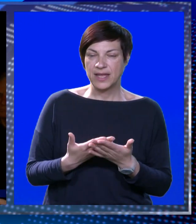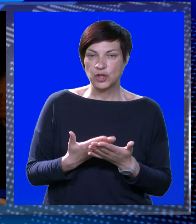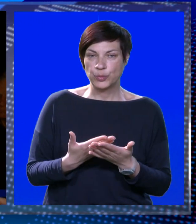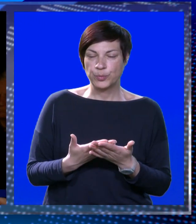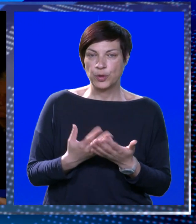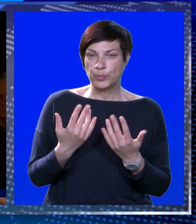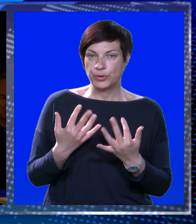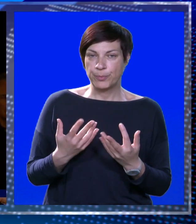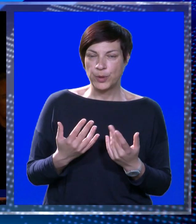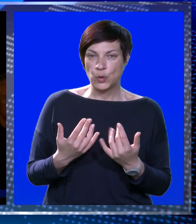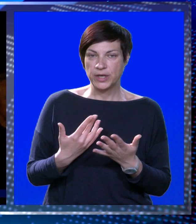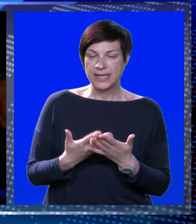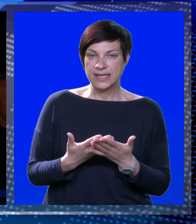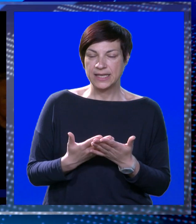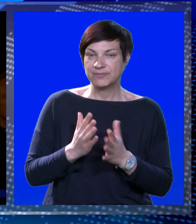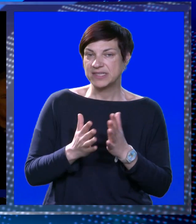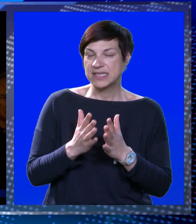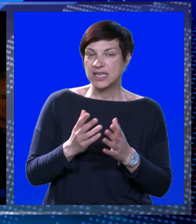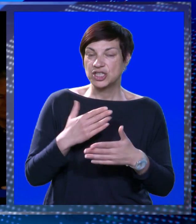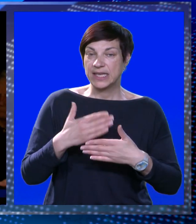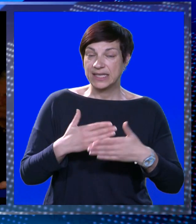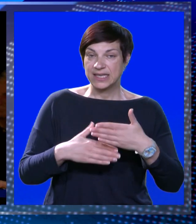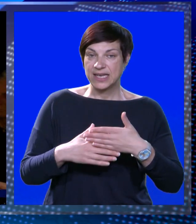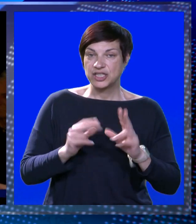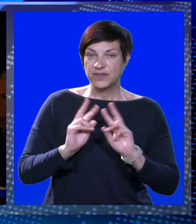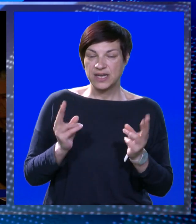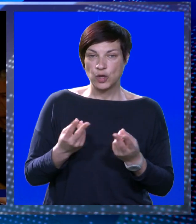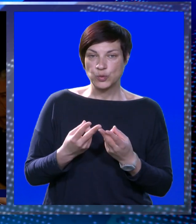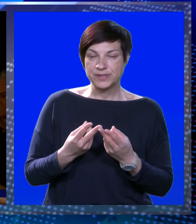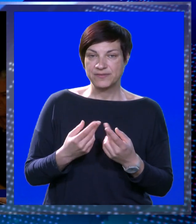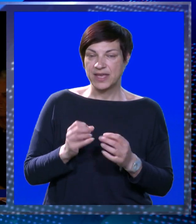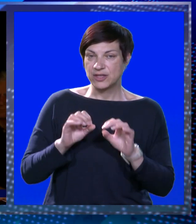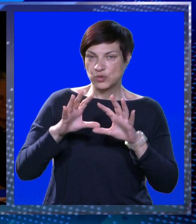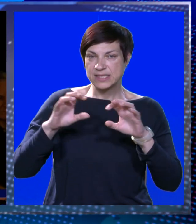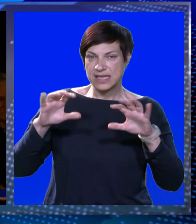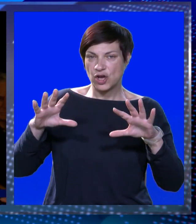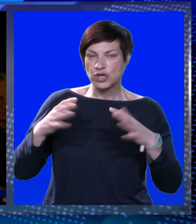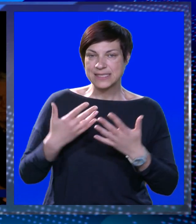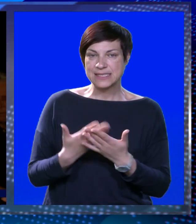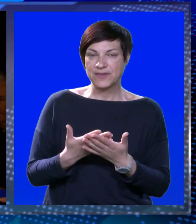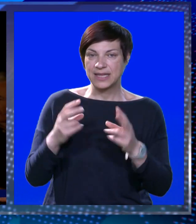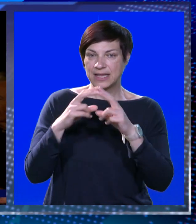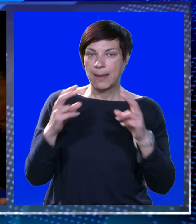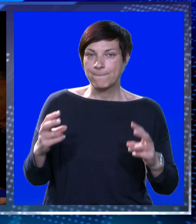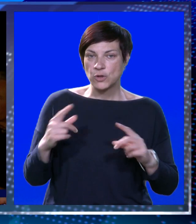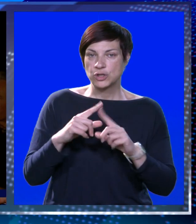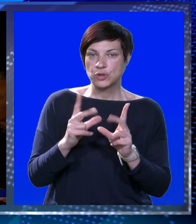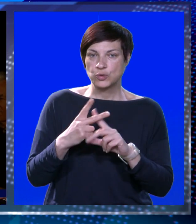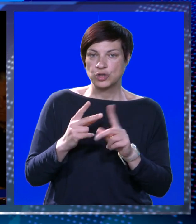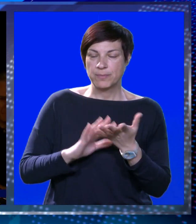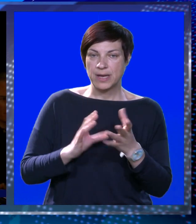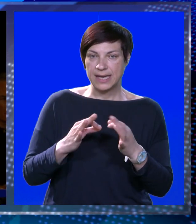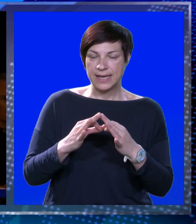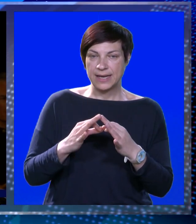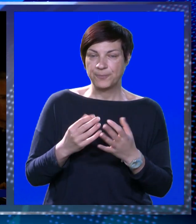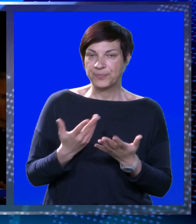poput brojnih značajnih građevina u svijetu, se osvjetli i most dr. Franja